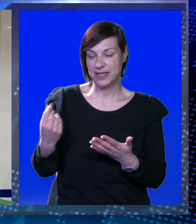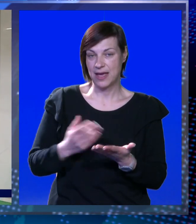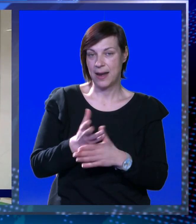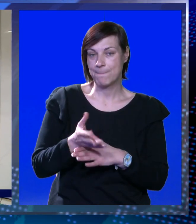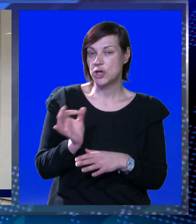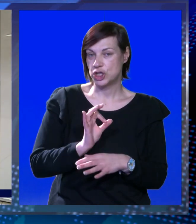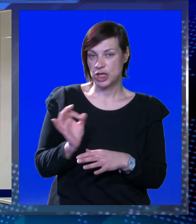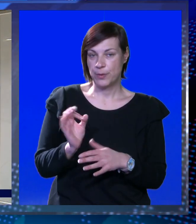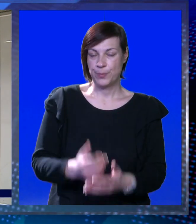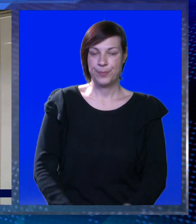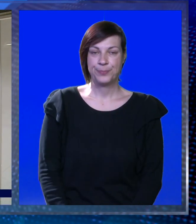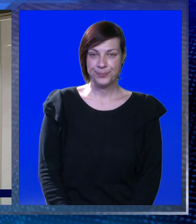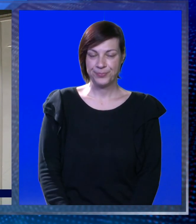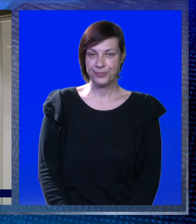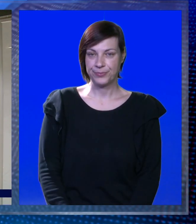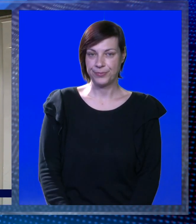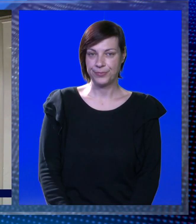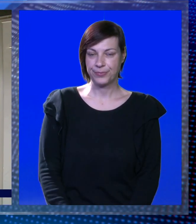dva dana, prošlo u najboljem redu.